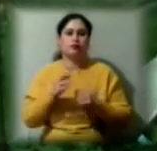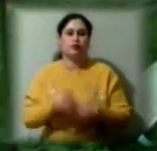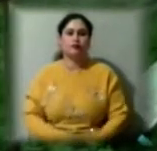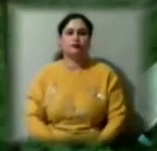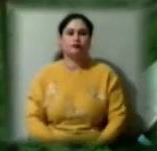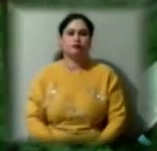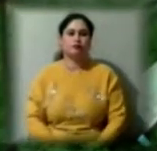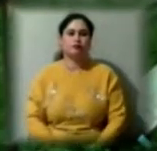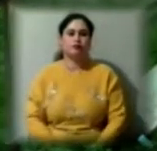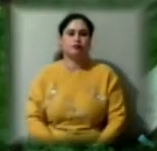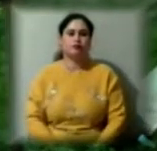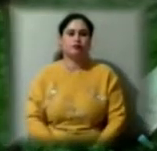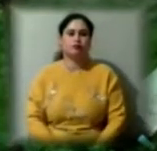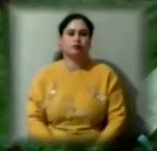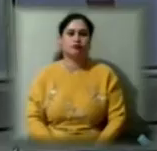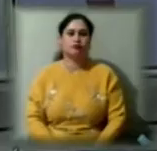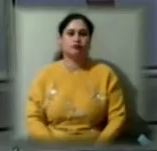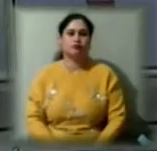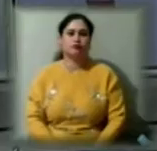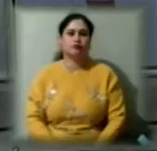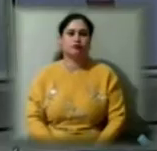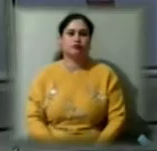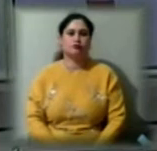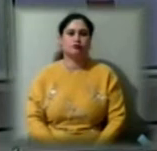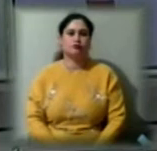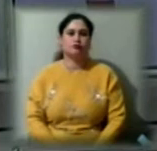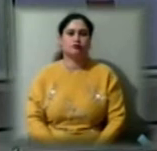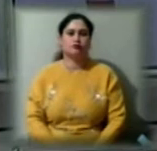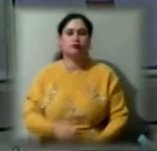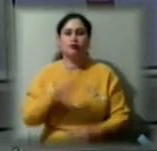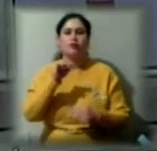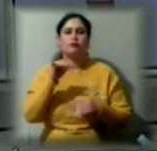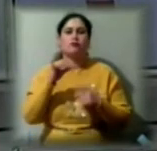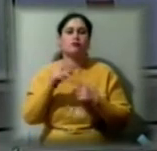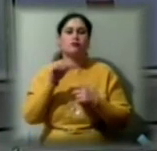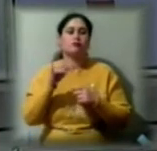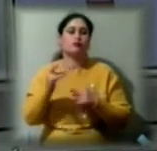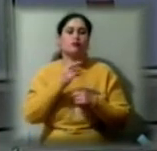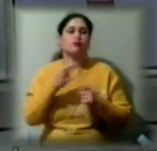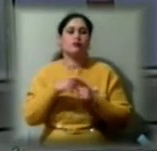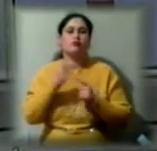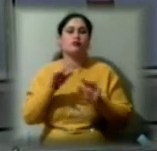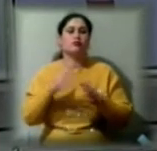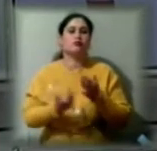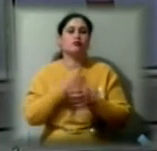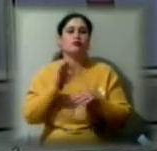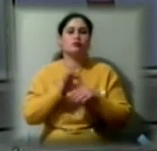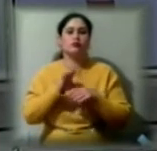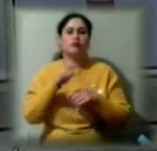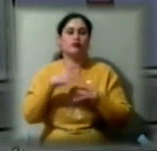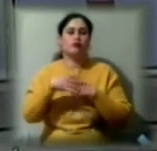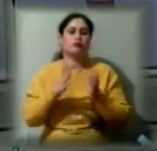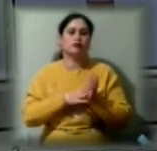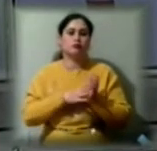Шматко, новини на Суспільному, Херсон. В Андріїцівськадовського району один новий випадок захворювання на COVID-19.